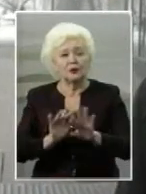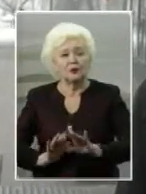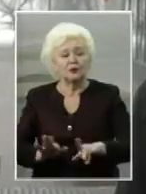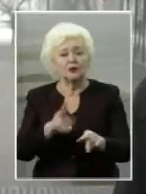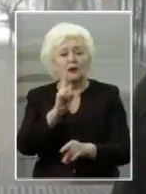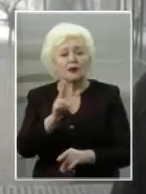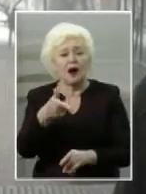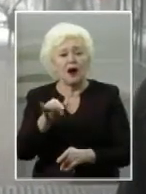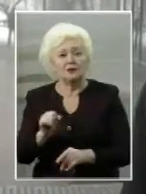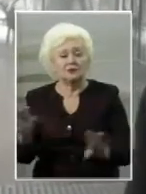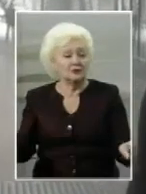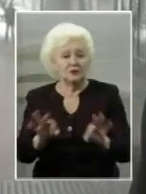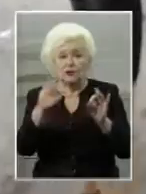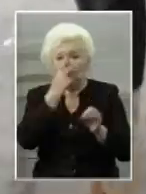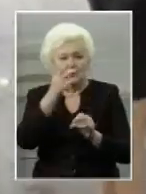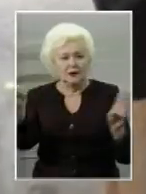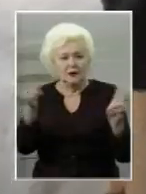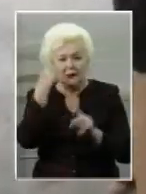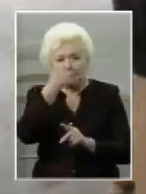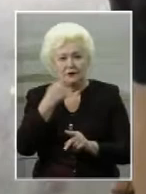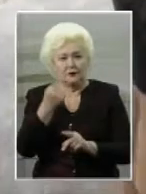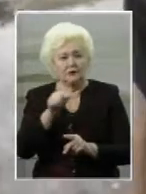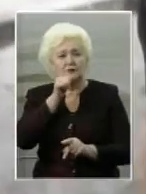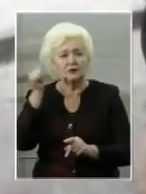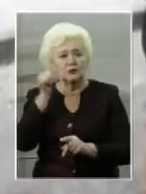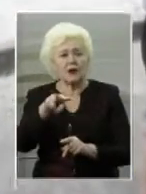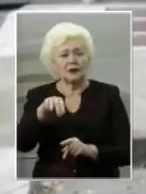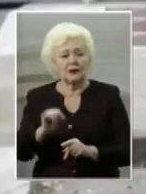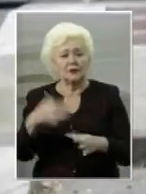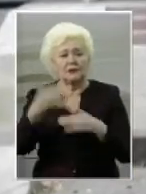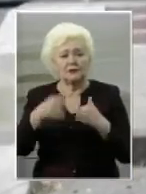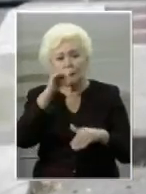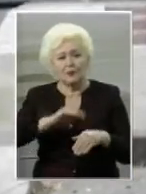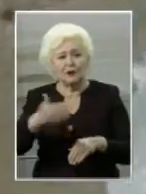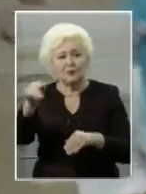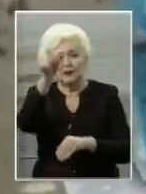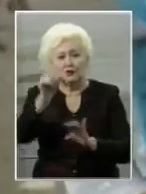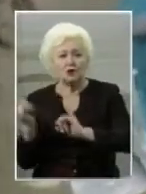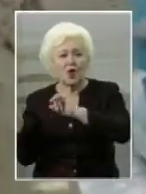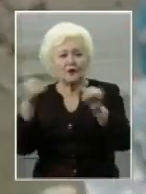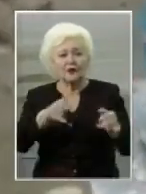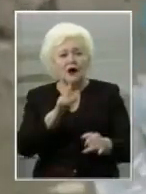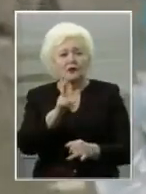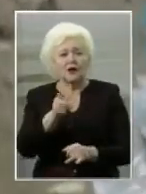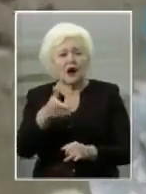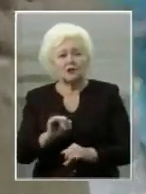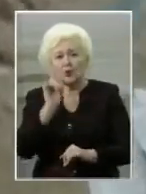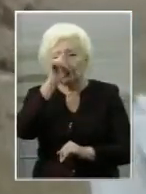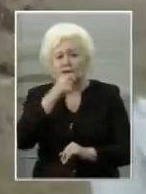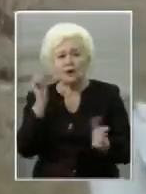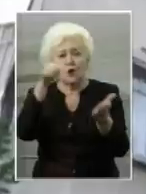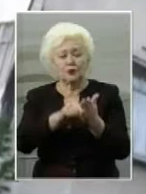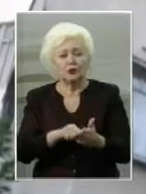Катерини Гандзюк, я ніколи не бачив в житті. Торік у липні у Херсоні біля під'їзду чоловік вилив на Катерину Гандзюк кислоту. Вона